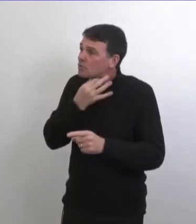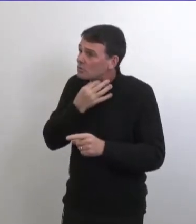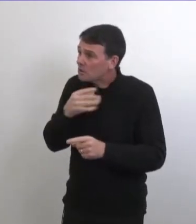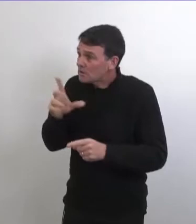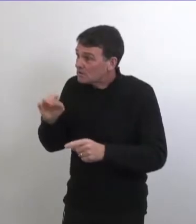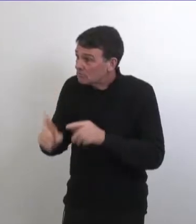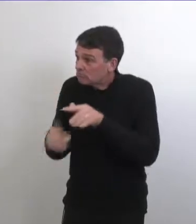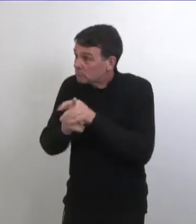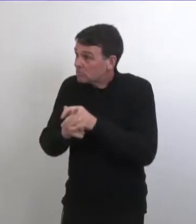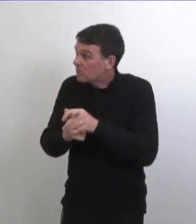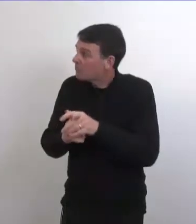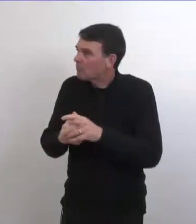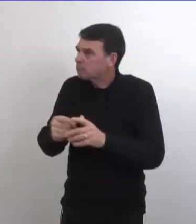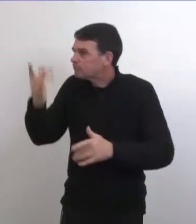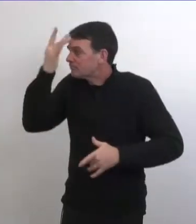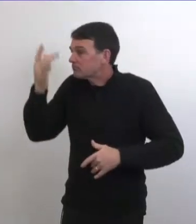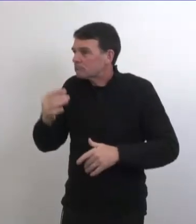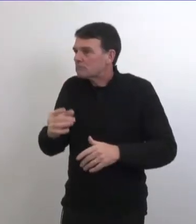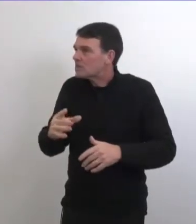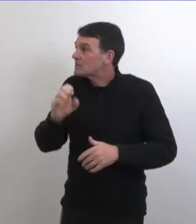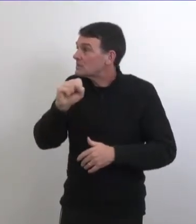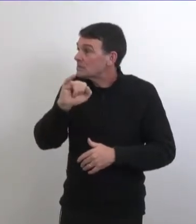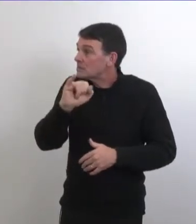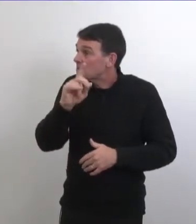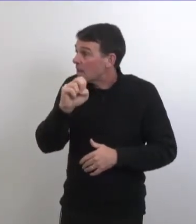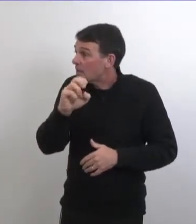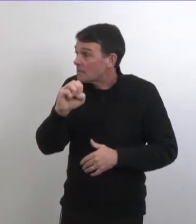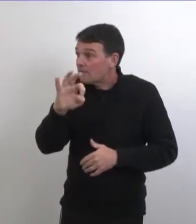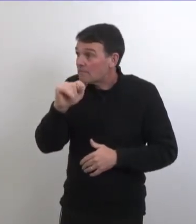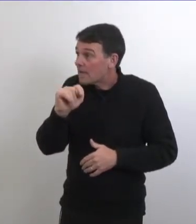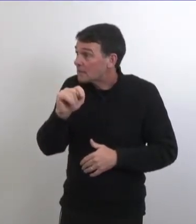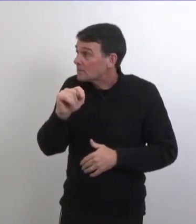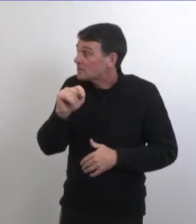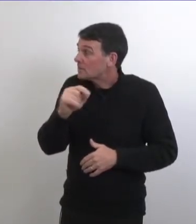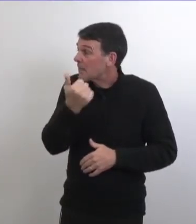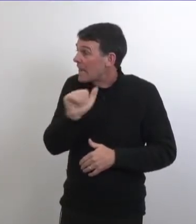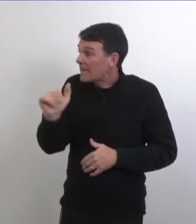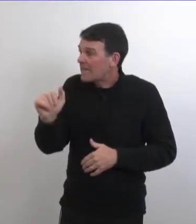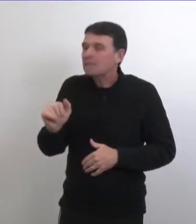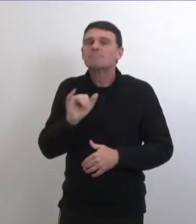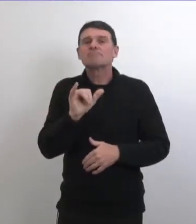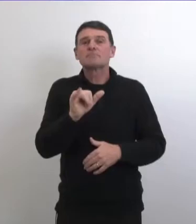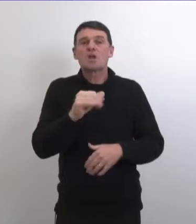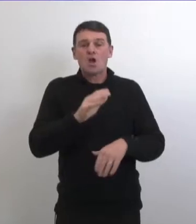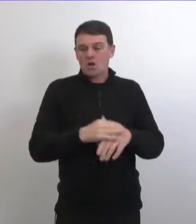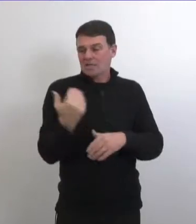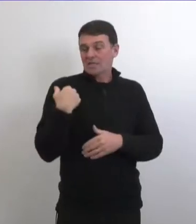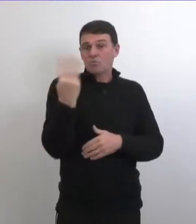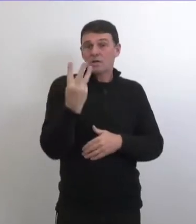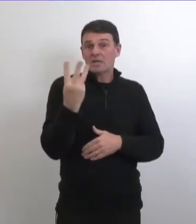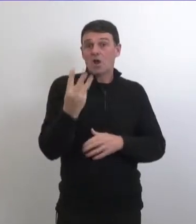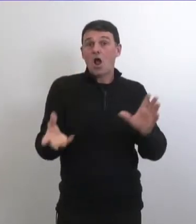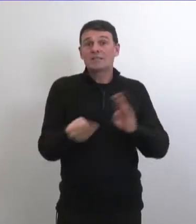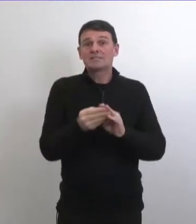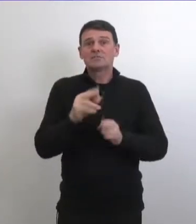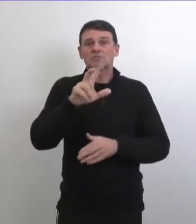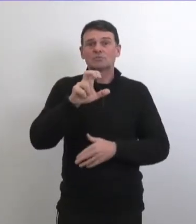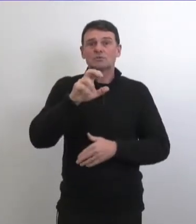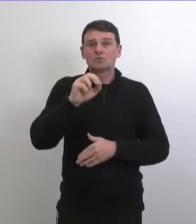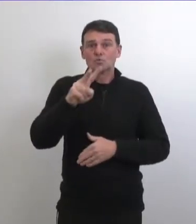deuxième vaccin et est-ce que jusqu'à présent où il ya eu des effets secondaires alors